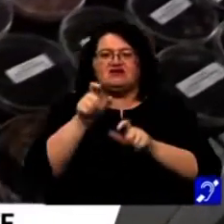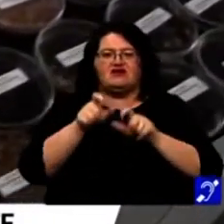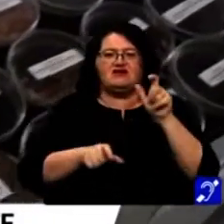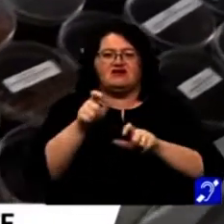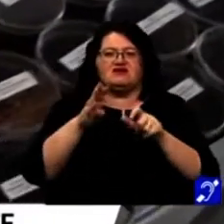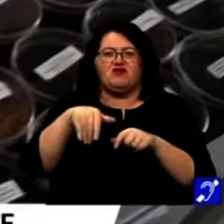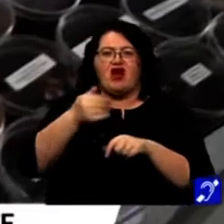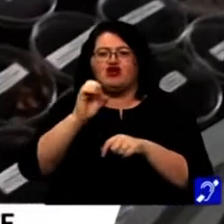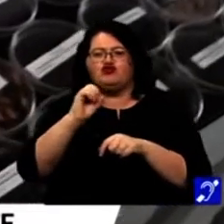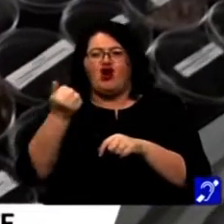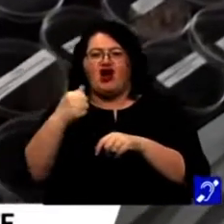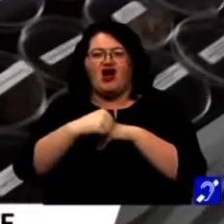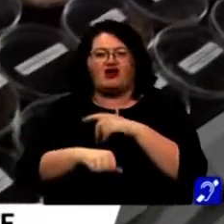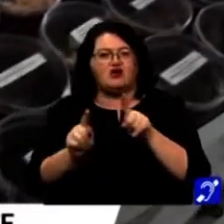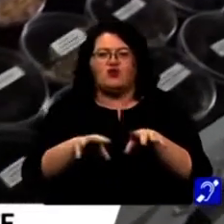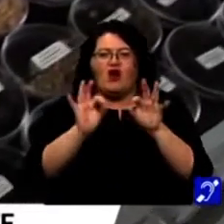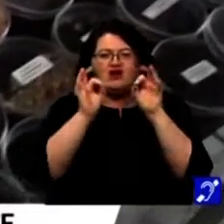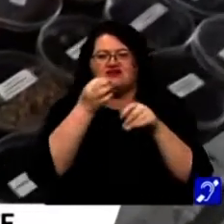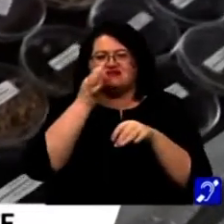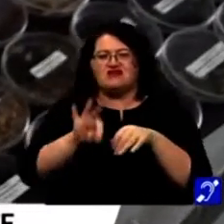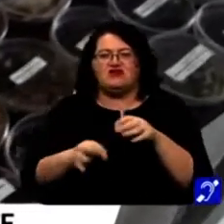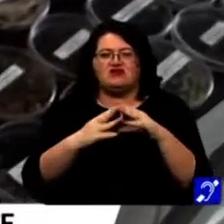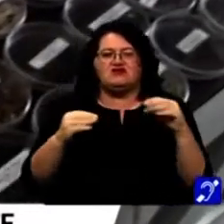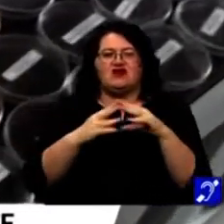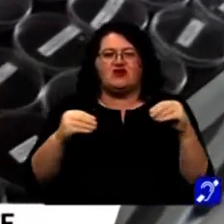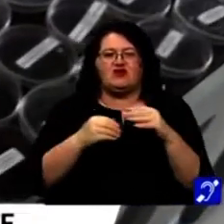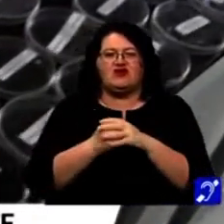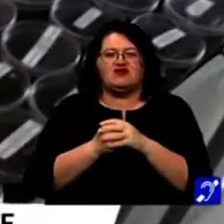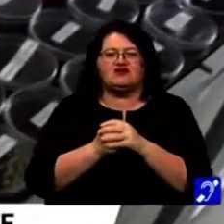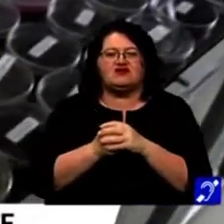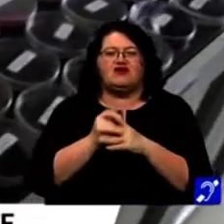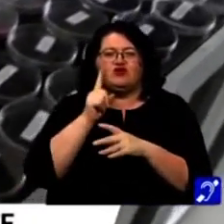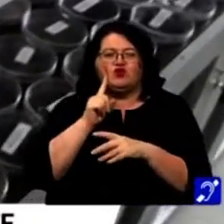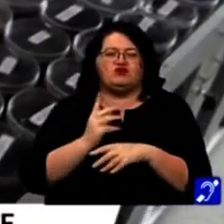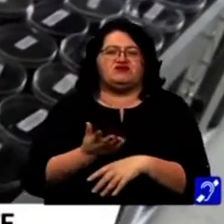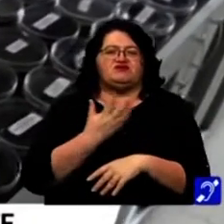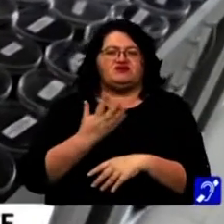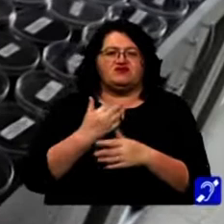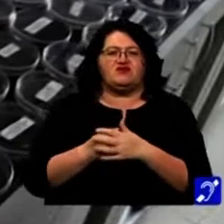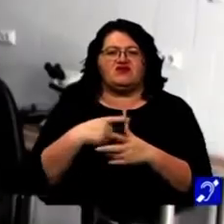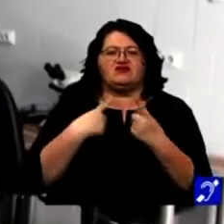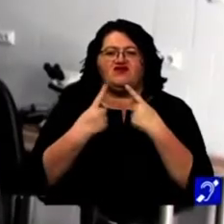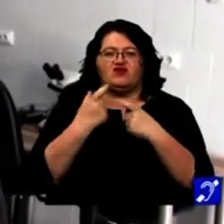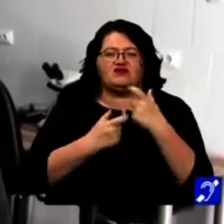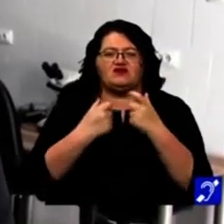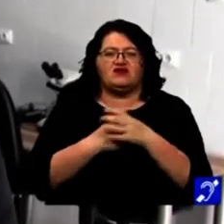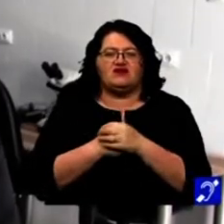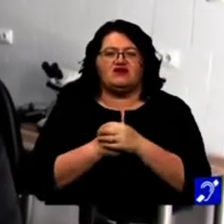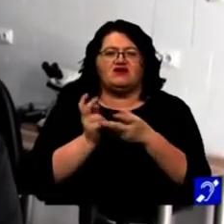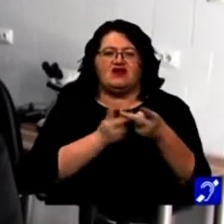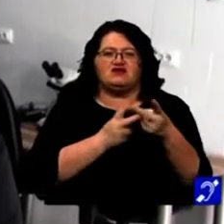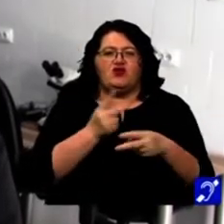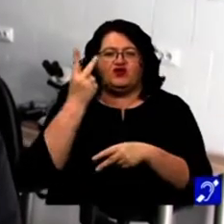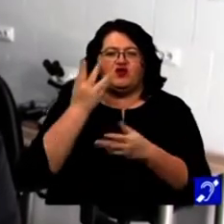din Macea, județul Arad, nu a reușit să găsească semințe din renumitul soi românesc atât de gustos. Este vorba de soiul Export